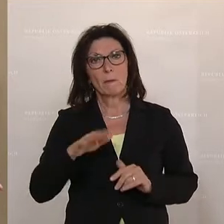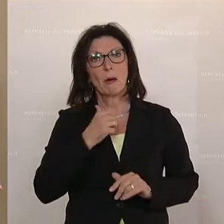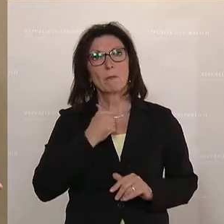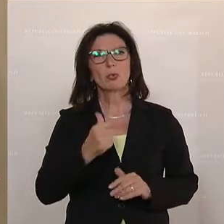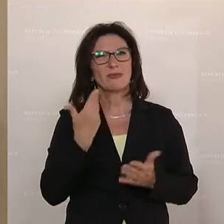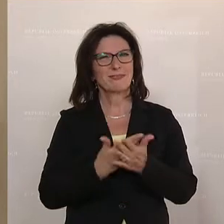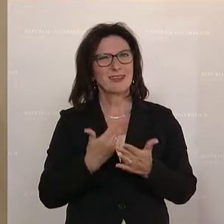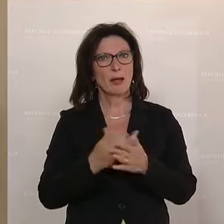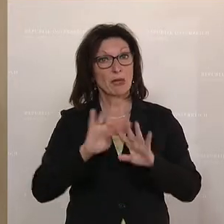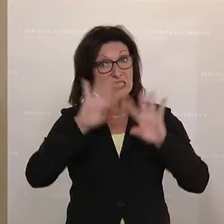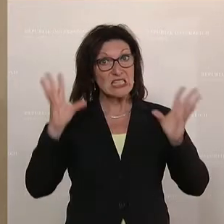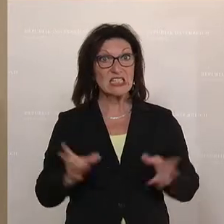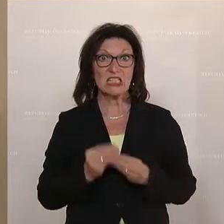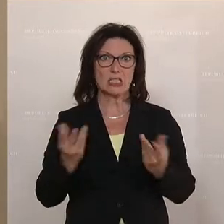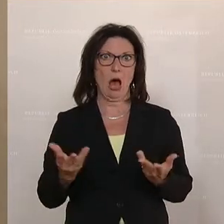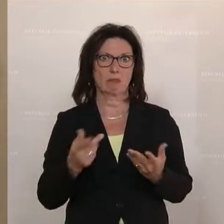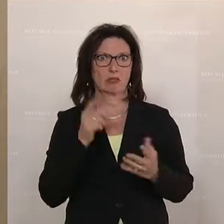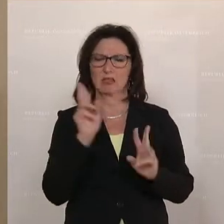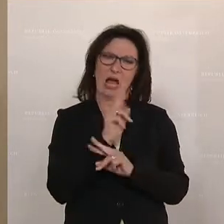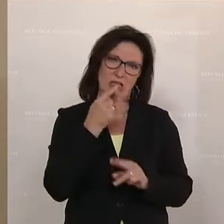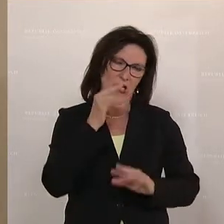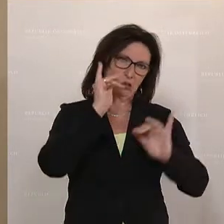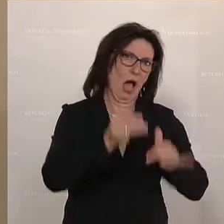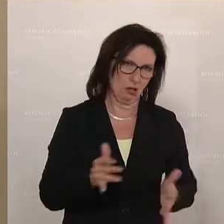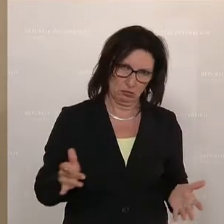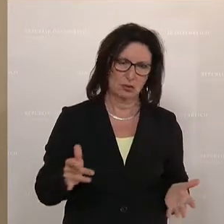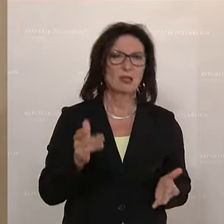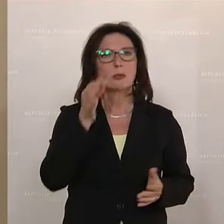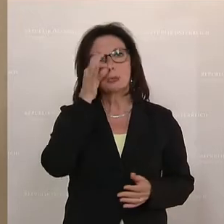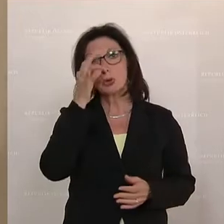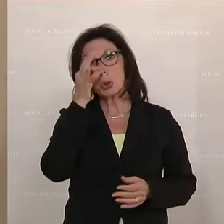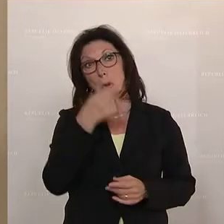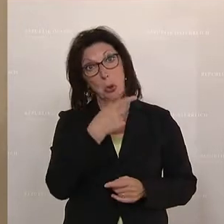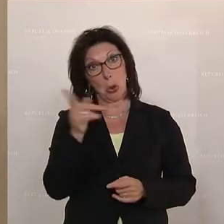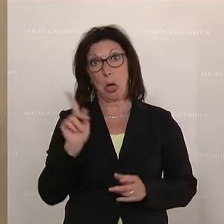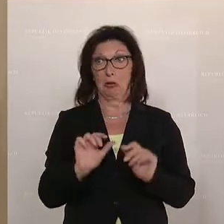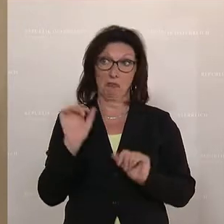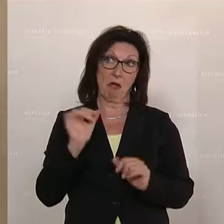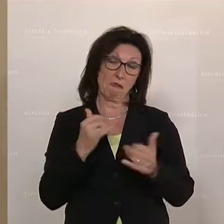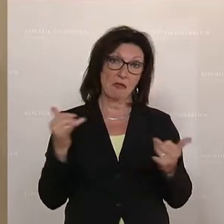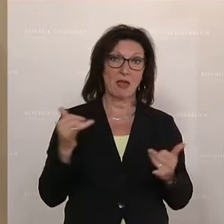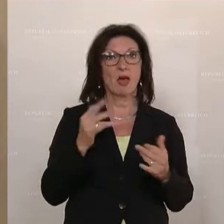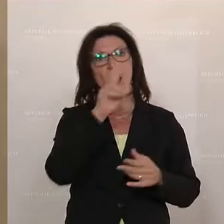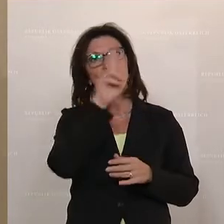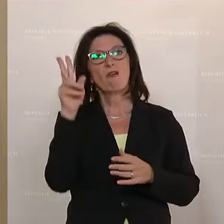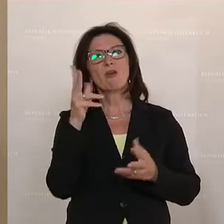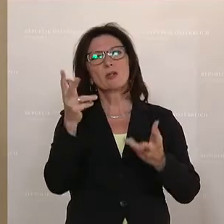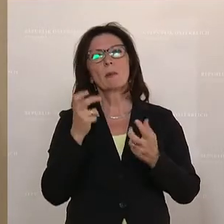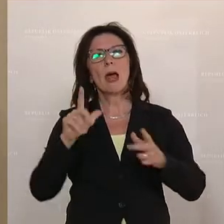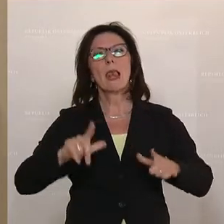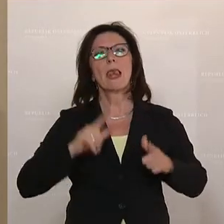dem Ganzen nicht pauschal zustimmen. Ich bin schon gespannt, wie Sie sich verhalten, wenn das Volksbegehren zum Verbot der